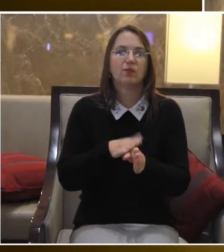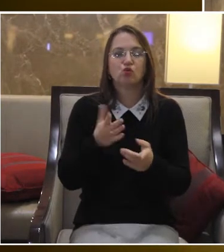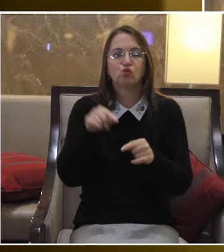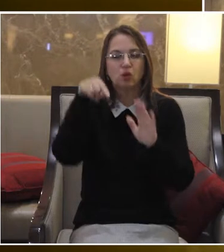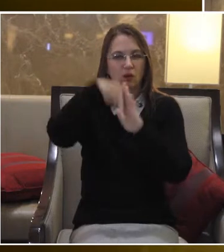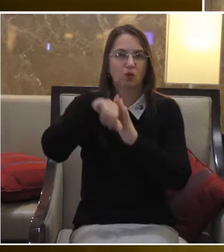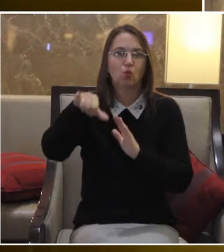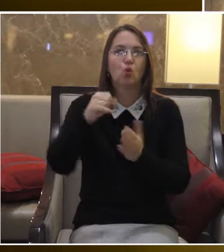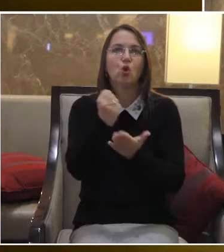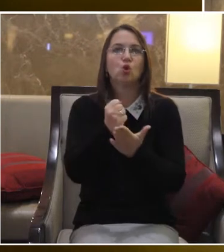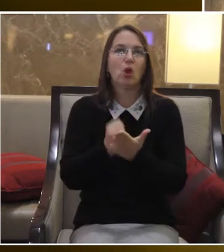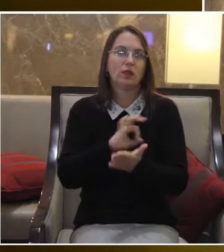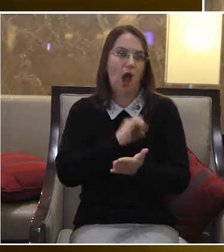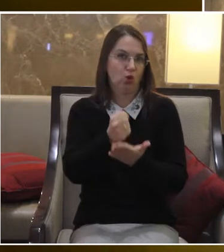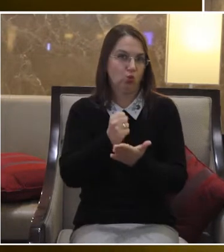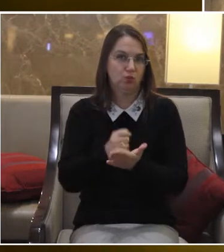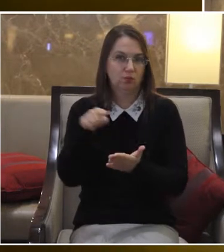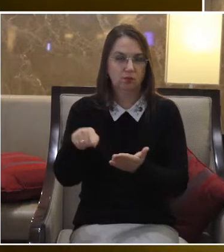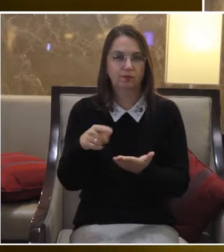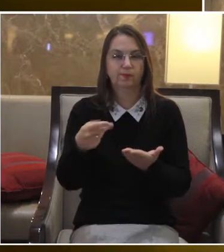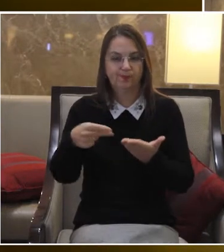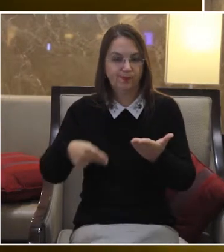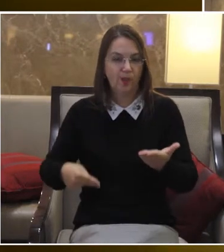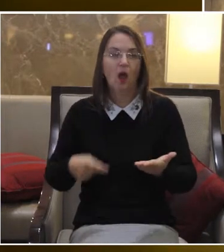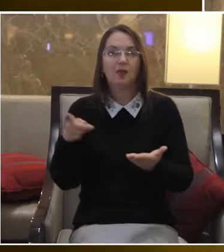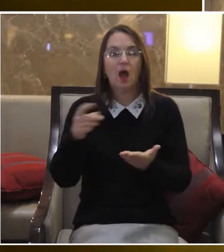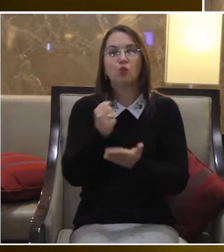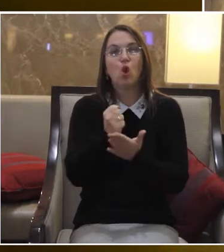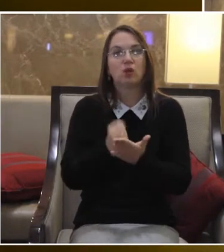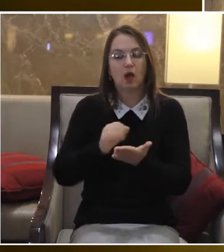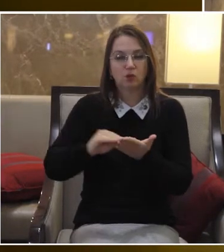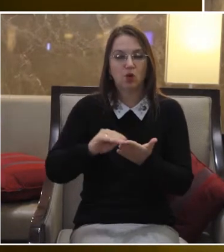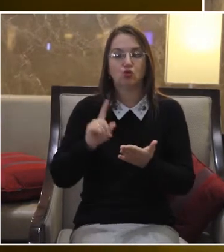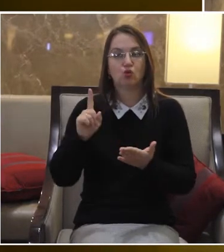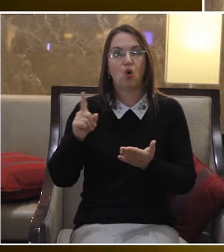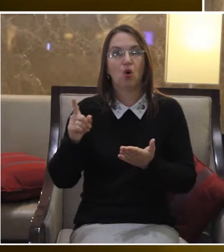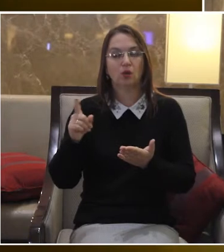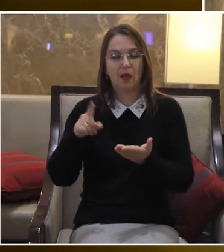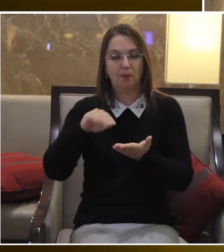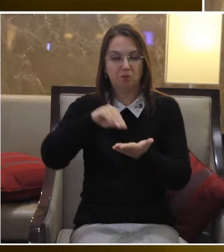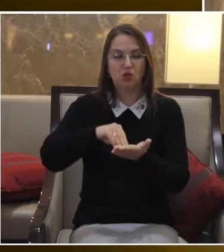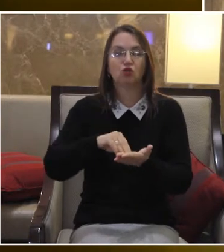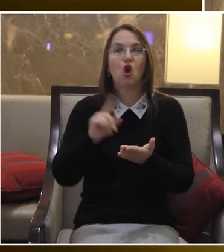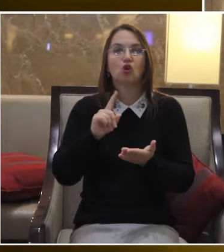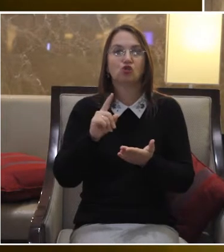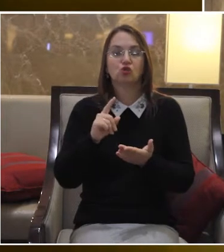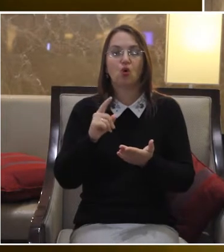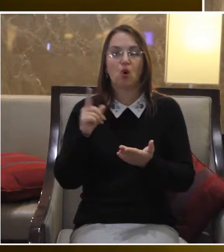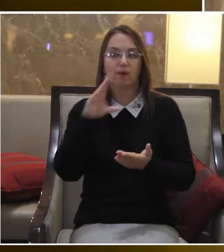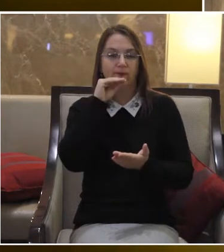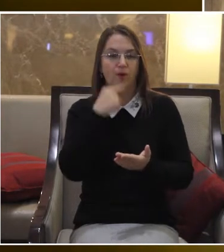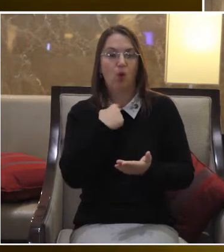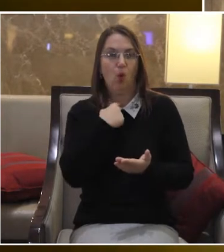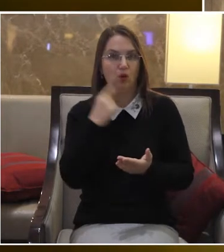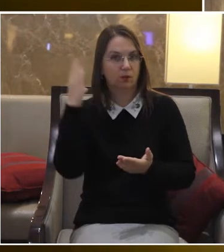наприклад, виконуються у нотаріусу Нотаріус зазначає, що мною цей документ був прочитаний в голос